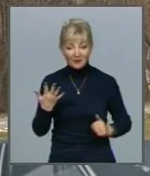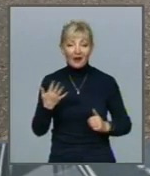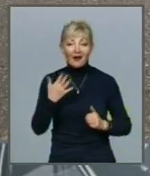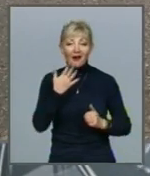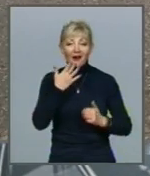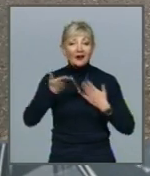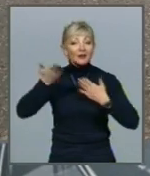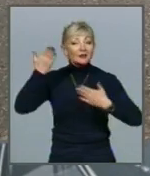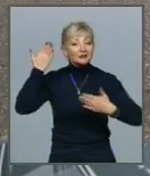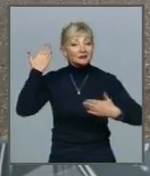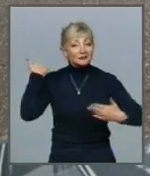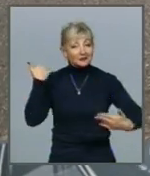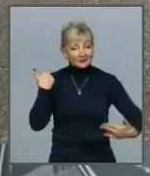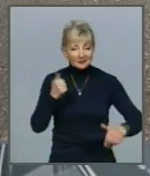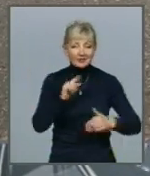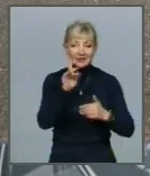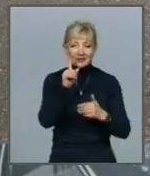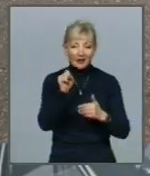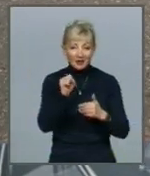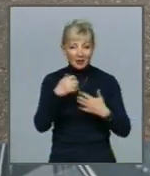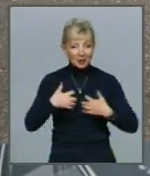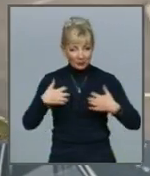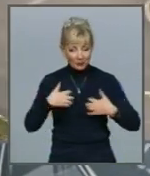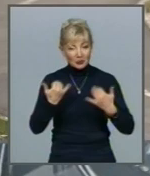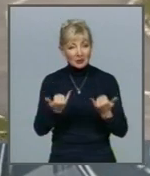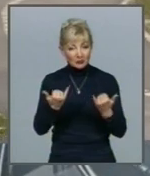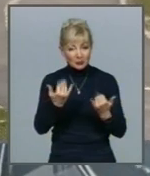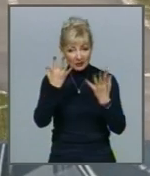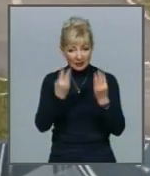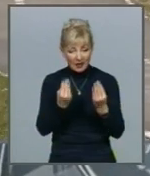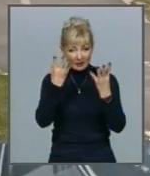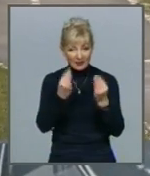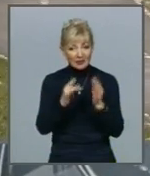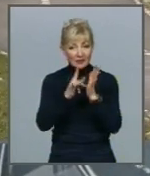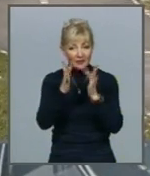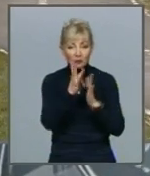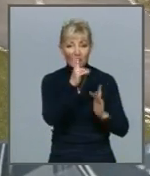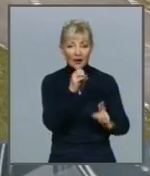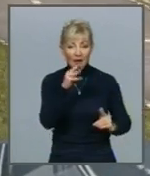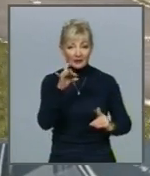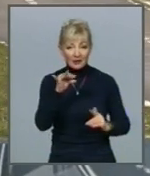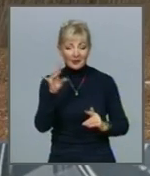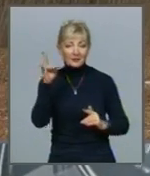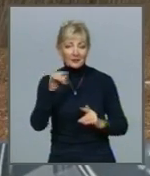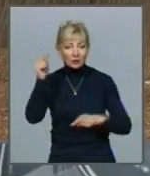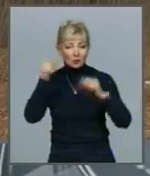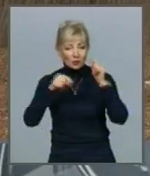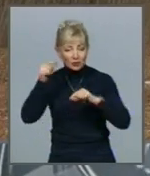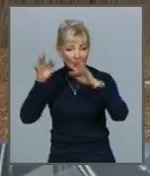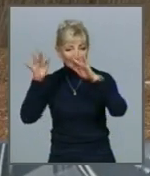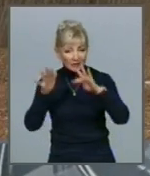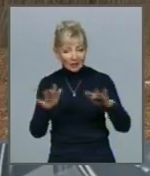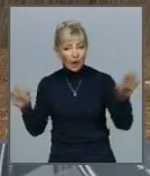якою буде зима Судили за прикметами сьогоднішнього дня Дня Святої Катерини Ані дощу, ані снігу, ані туману не було